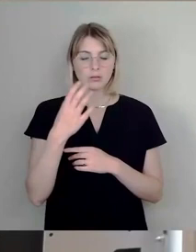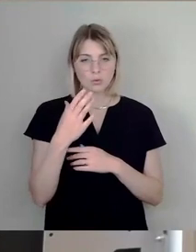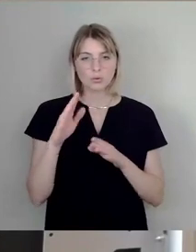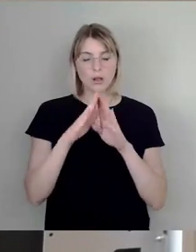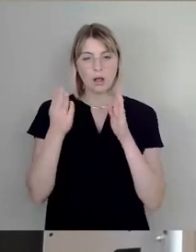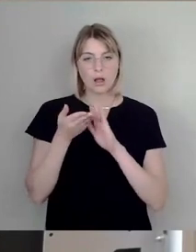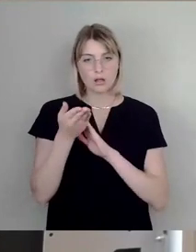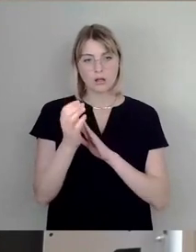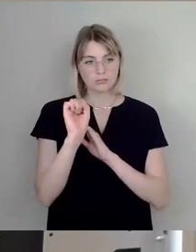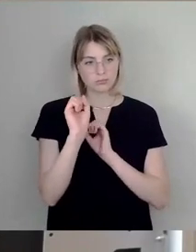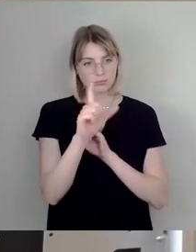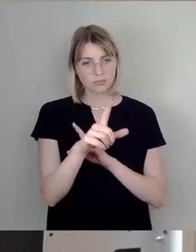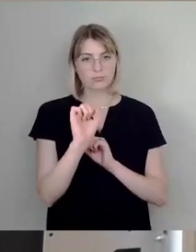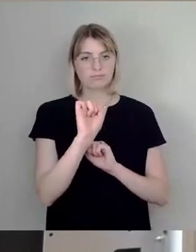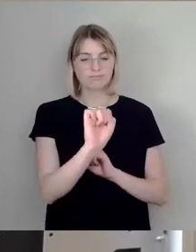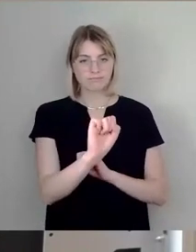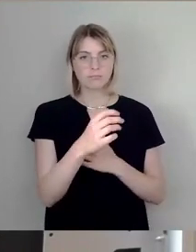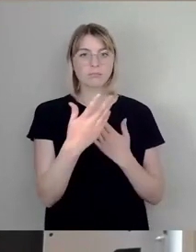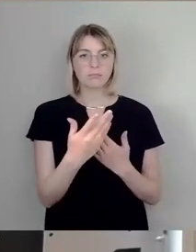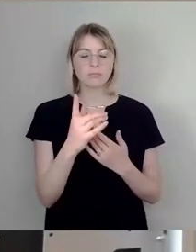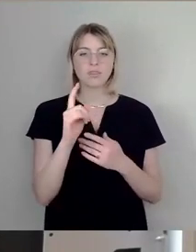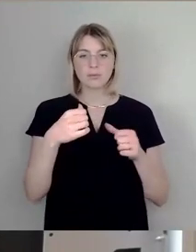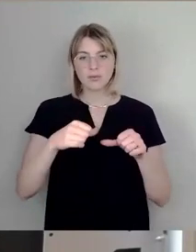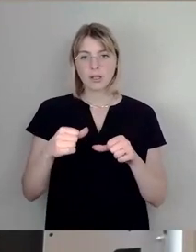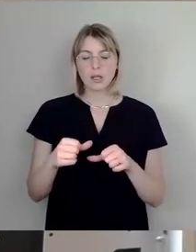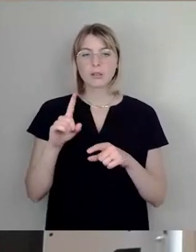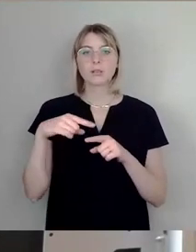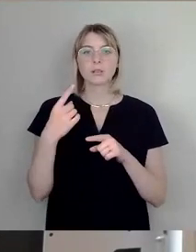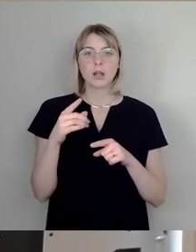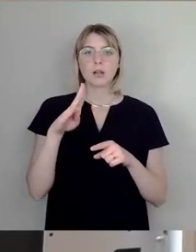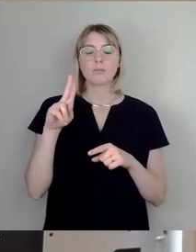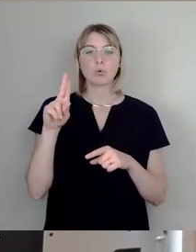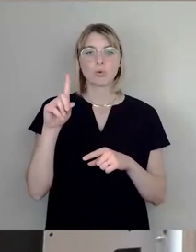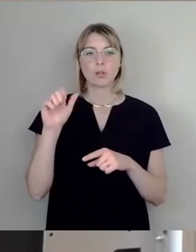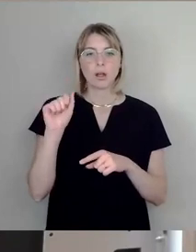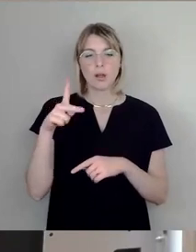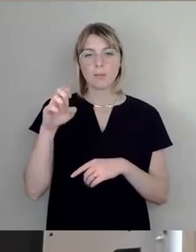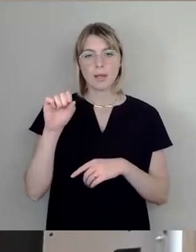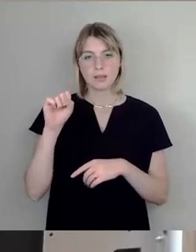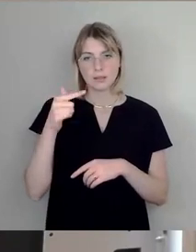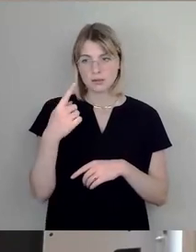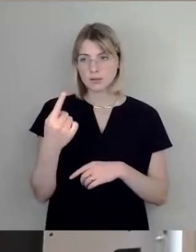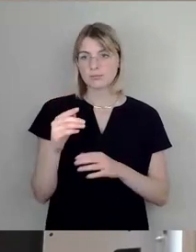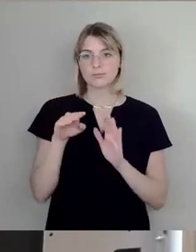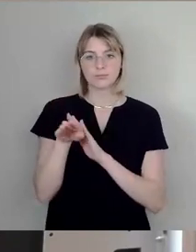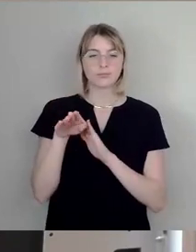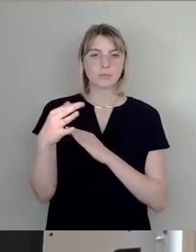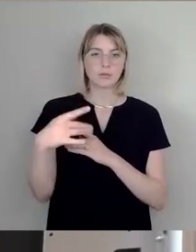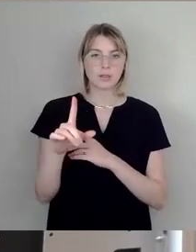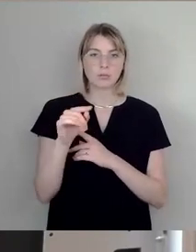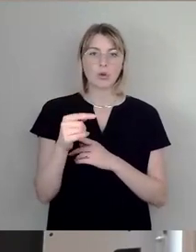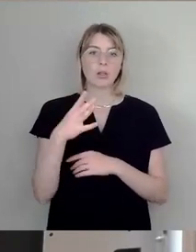verpflichtet und ist vor Budapest übergelaufen, wie viele Kommunisten aus dieser Einheit. Das war also ein Fehler, die Kommunisten zusammen überlaufen zu lassen.